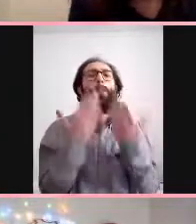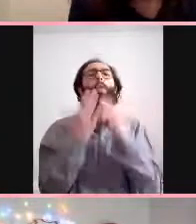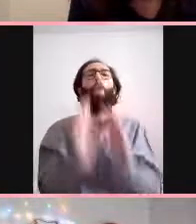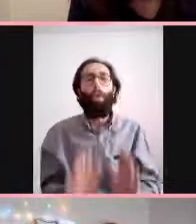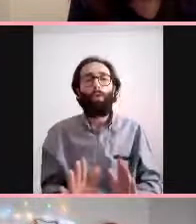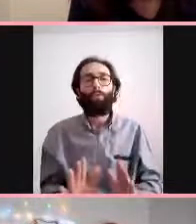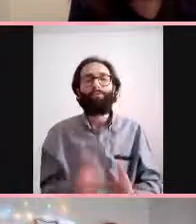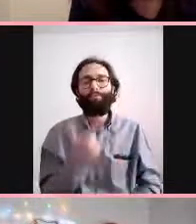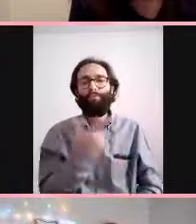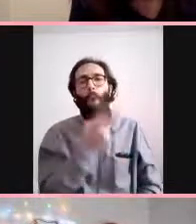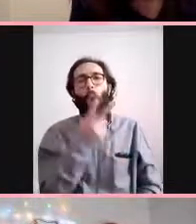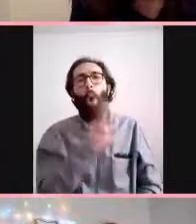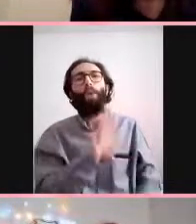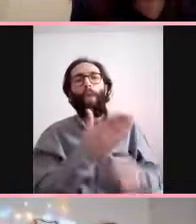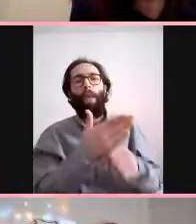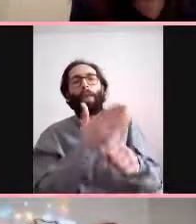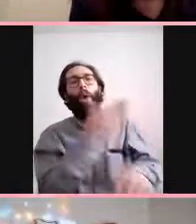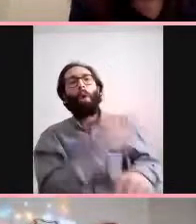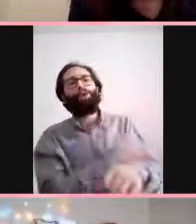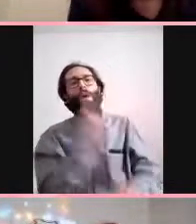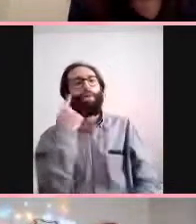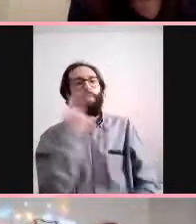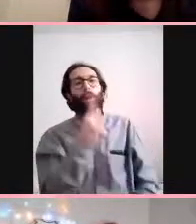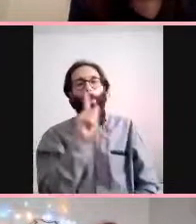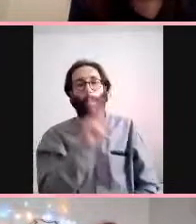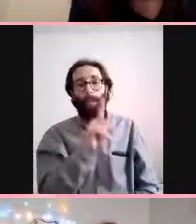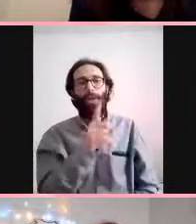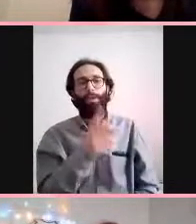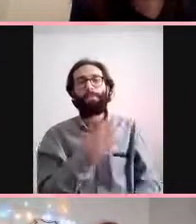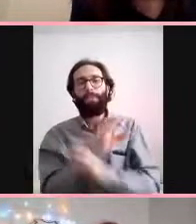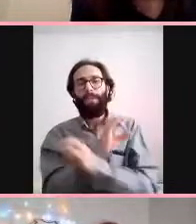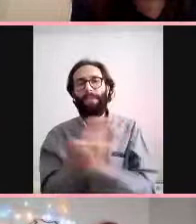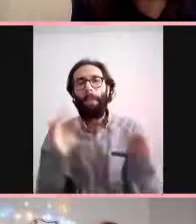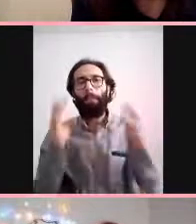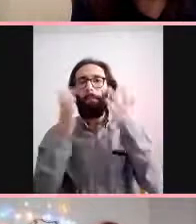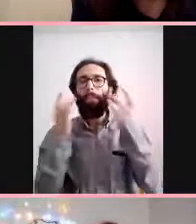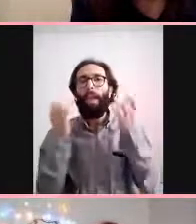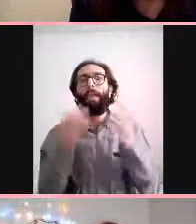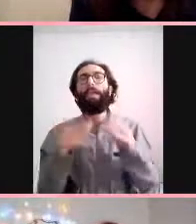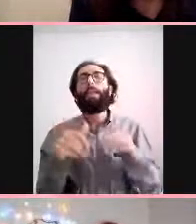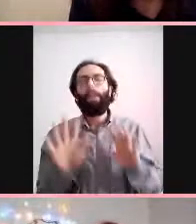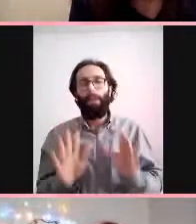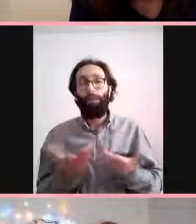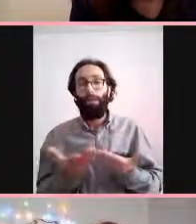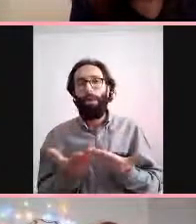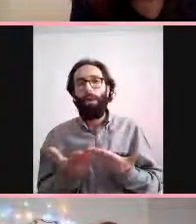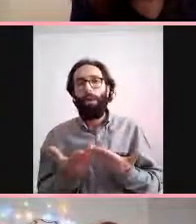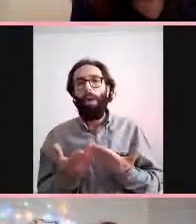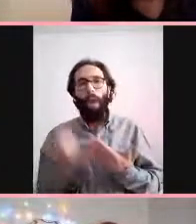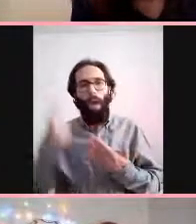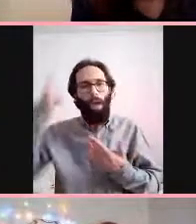yüzden de tam olarak bilinmiyor daha ama inme görüldüyse ölüm sebebi inme diye girer bence